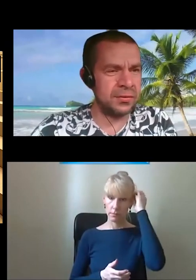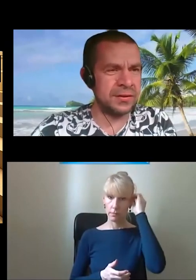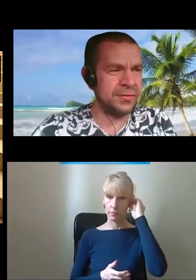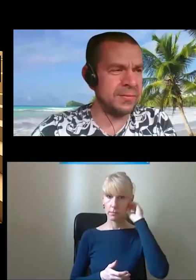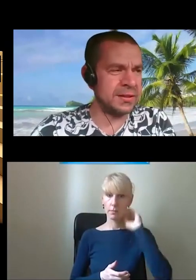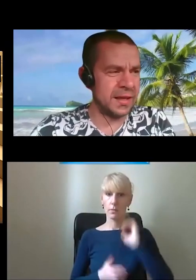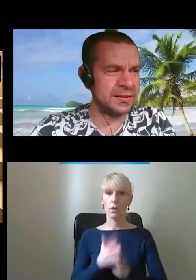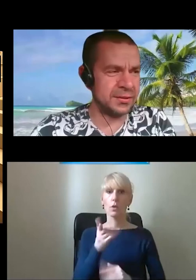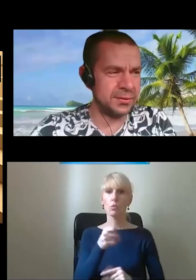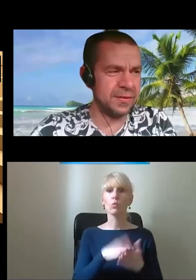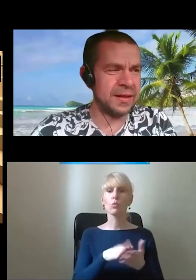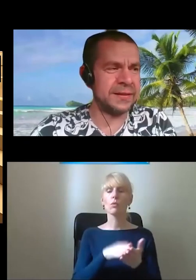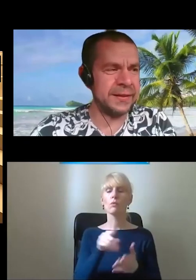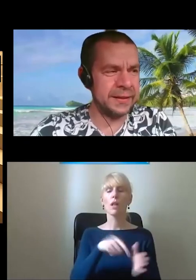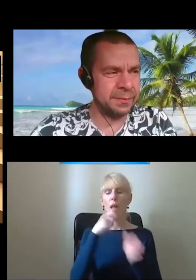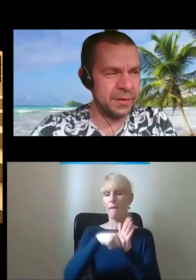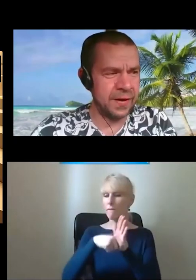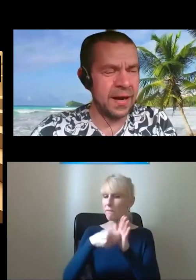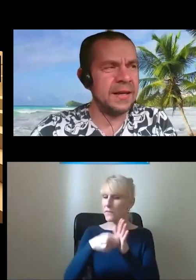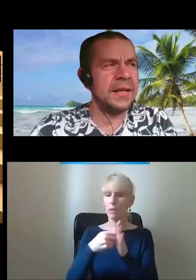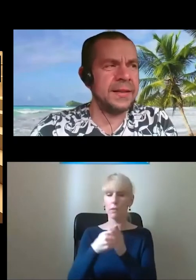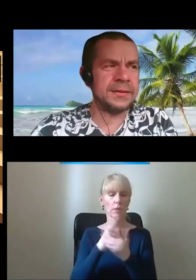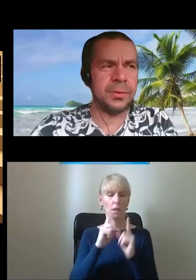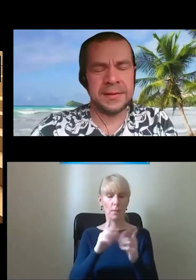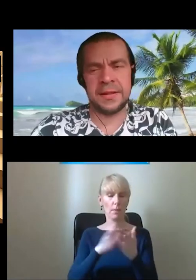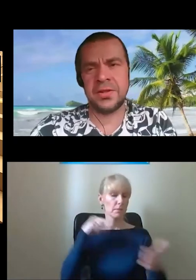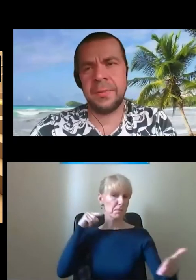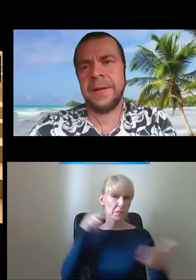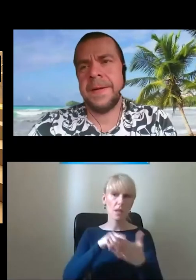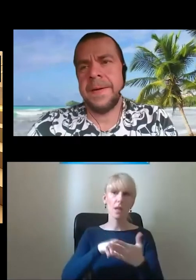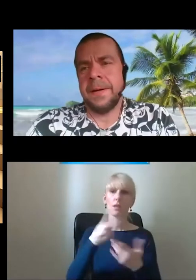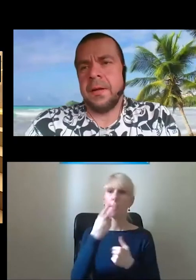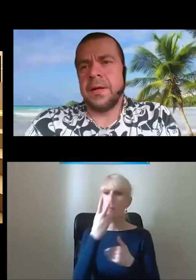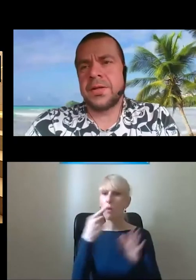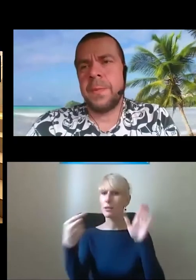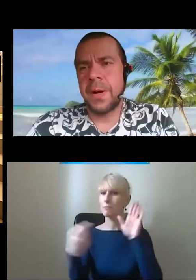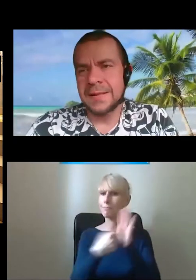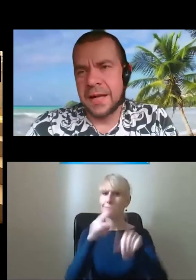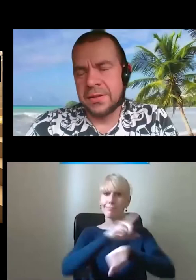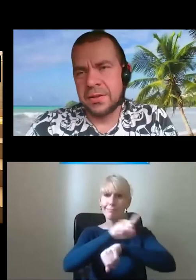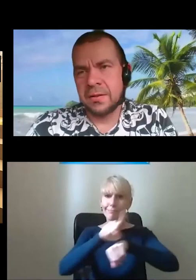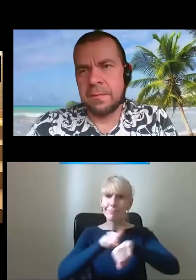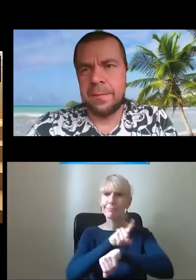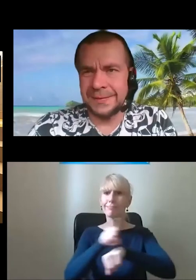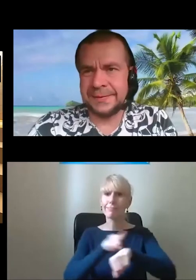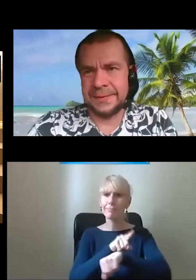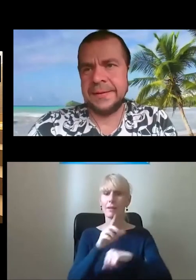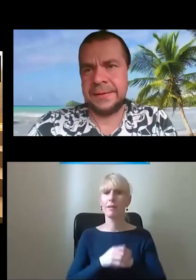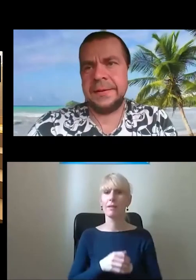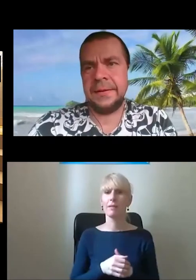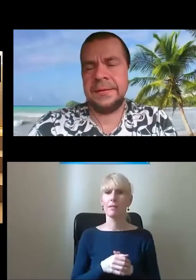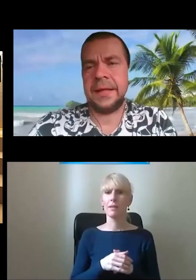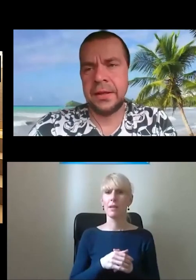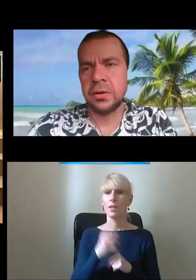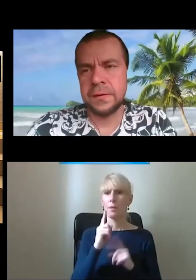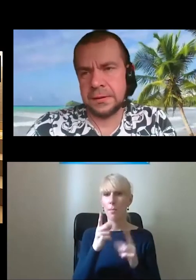celowo ten film jest tak skonstruowany, tyle trwa, jest to pokazane, żeby pokazać bez sens